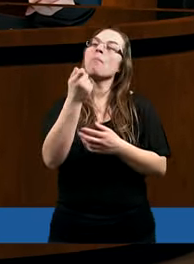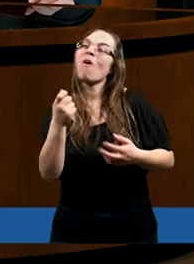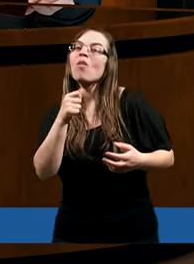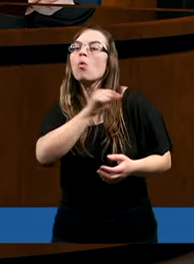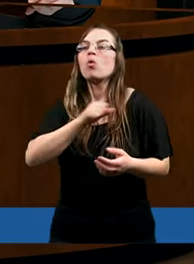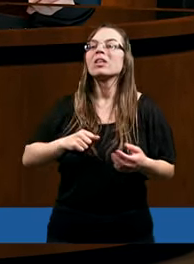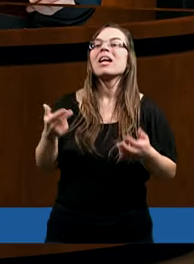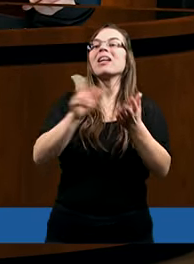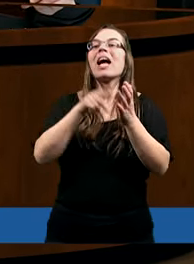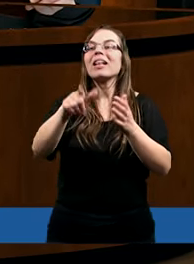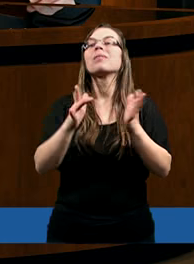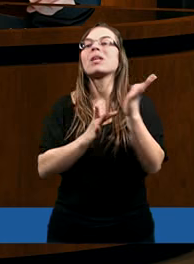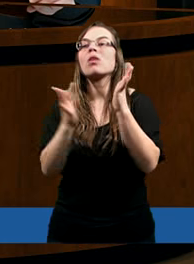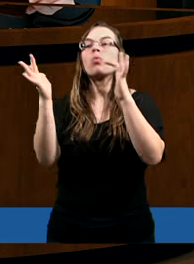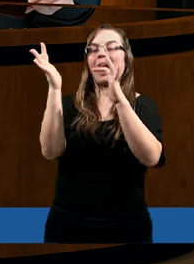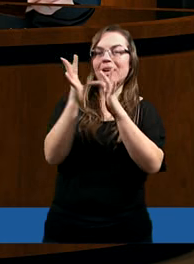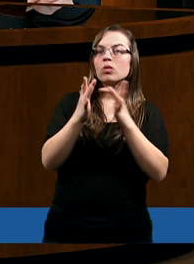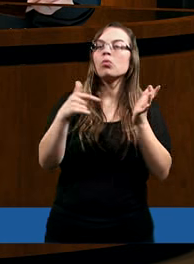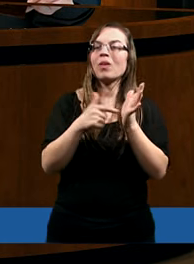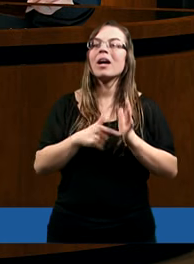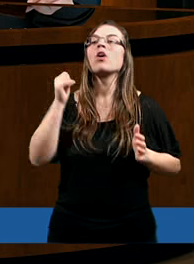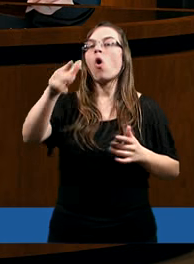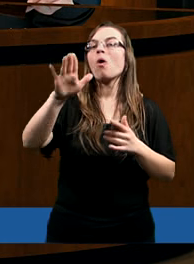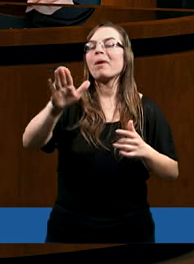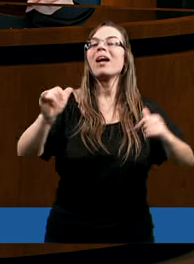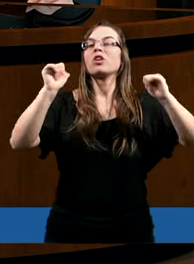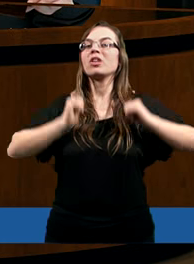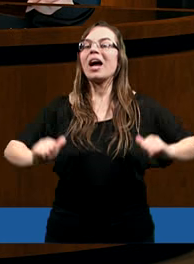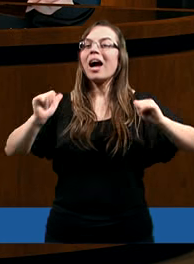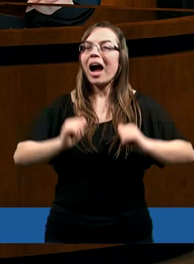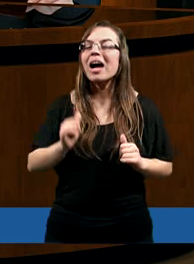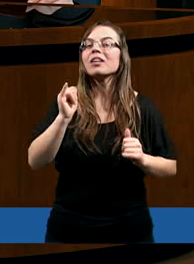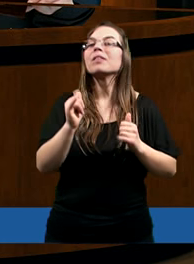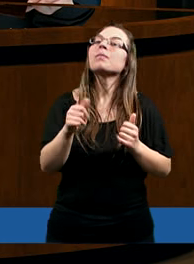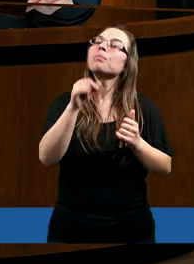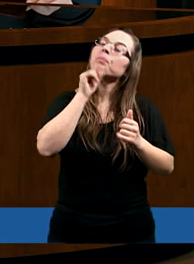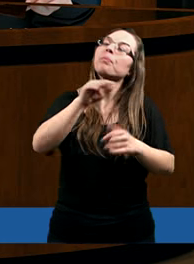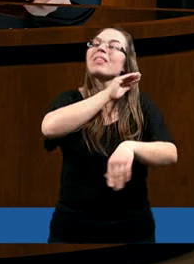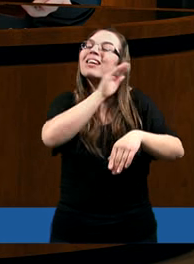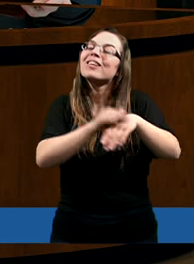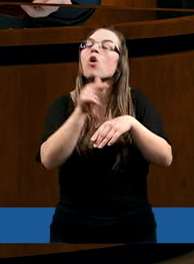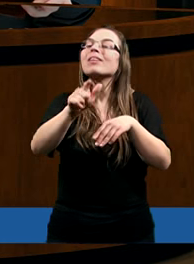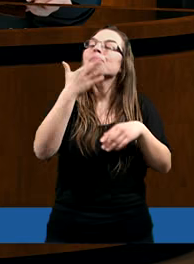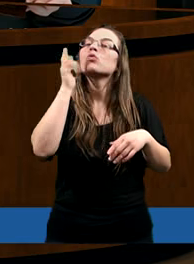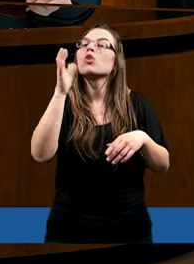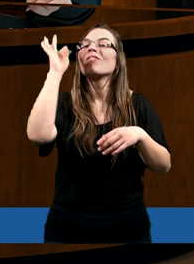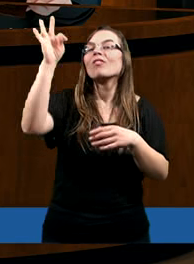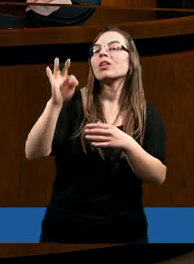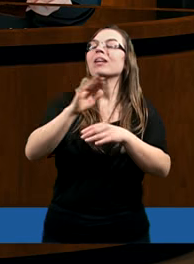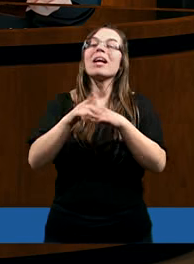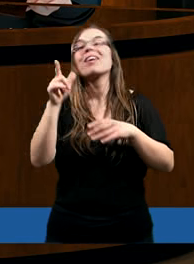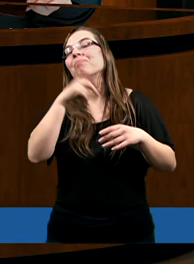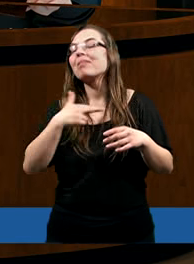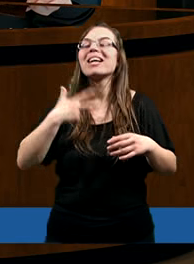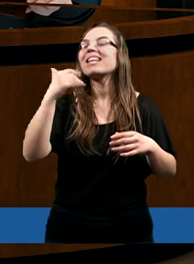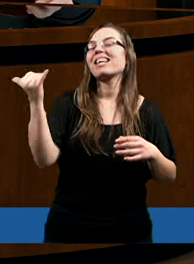że jest apostołem Jezusa Chrystusa. On ma przekaz, który jest zgodny z tym, co Pan Jezus mówi. A my nie zawsze